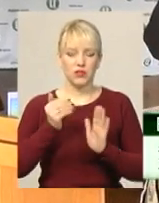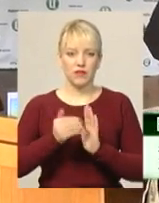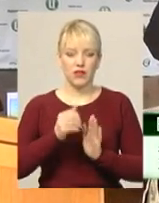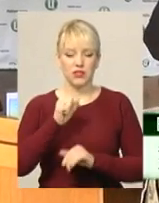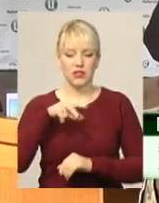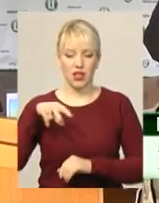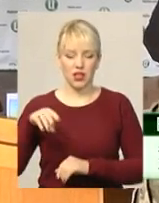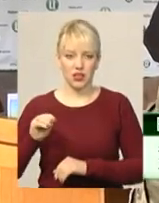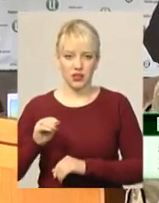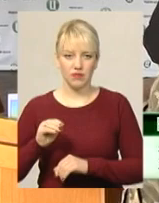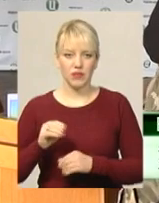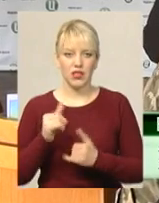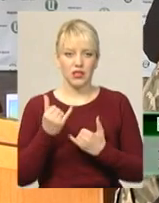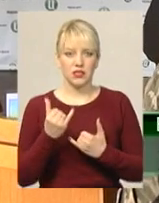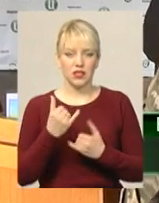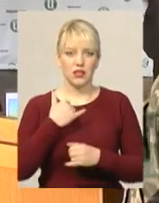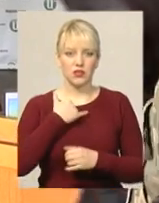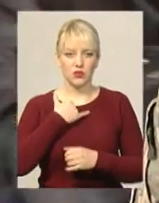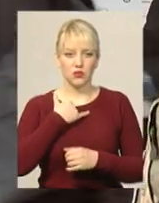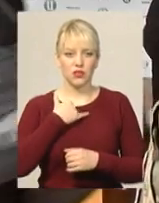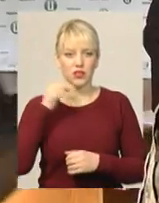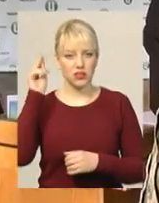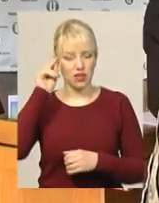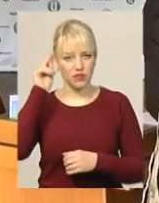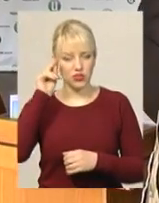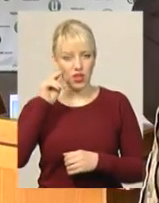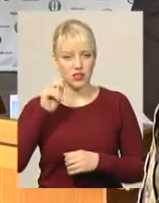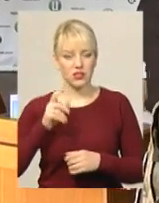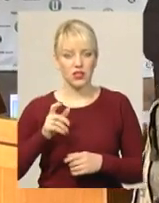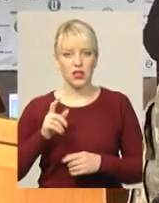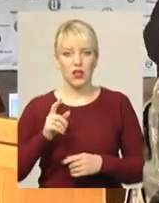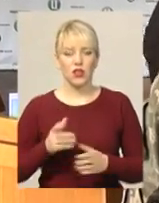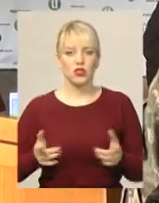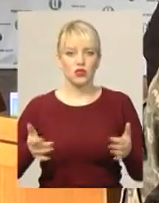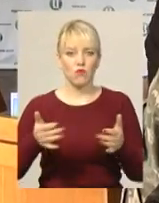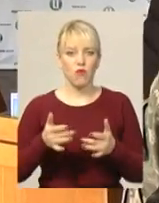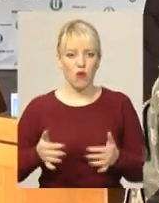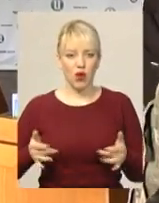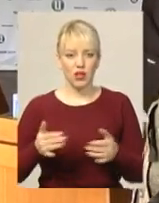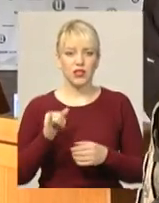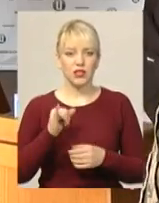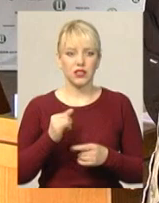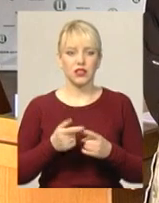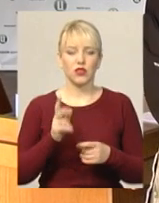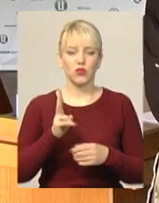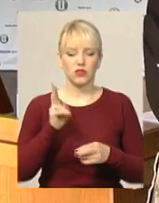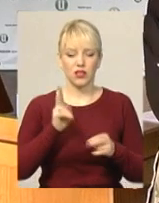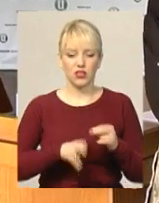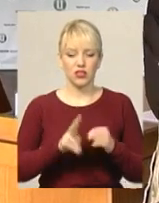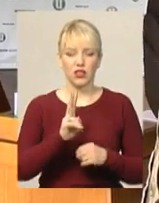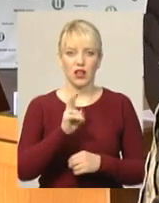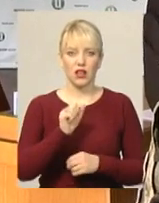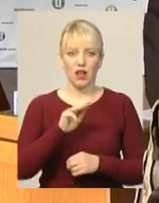але зараз в нас йдуть навчальні збори. І такі вже ті, які закінчили кафедри,